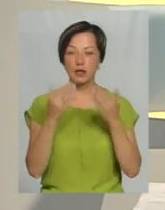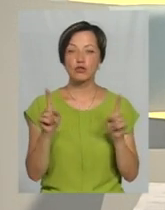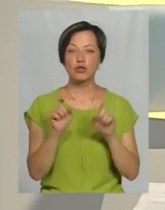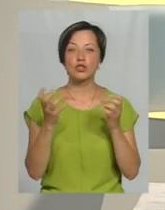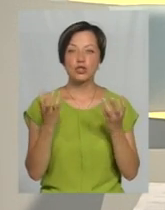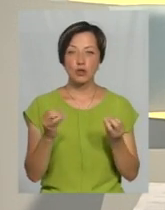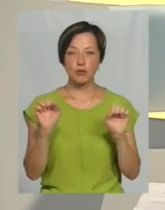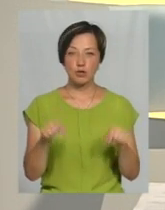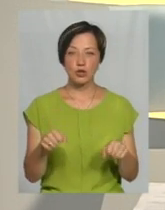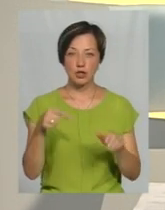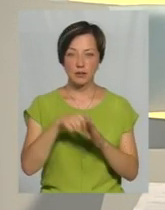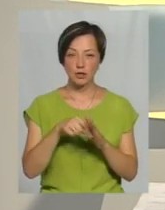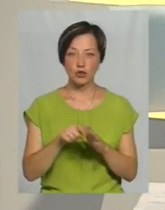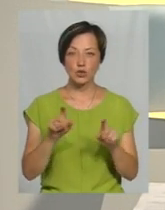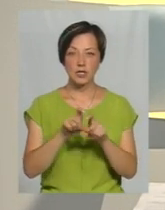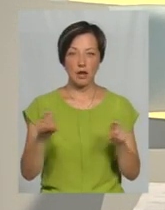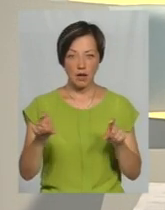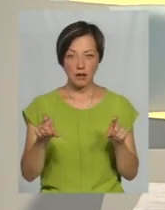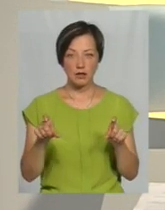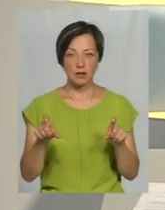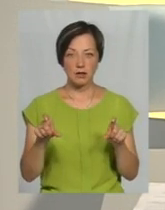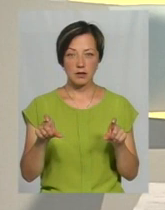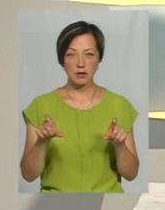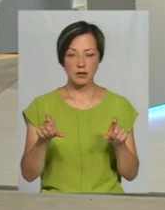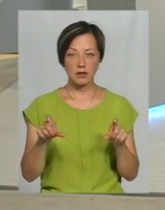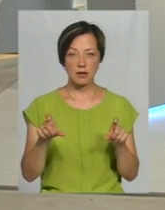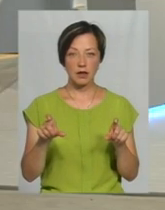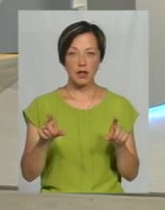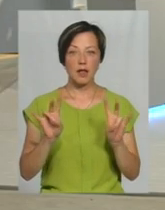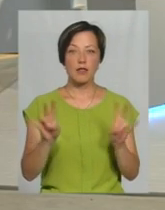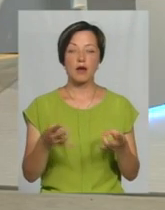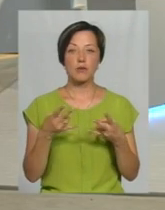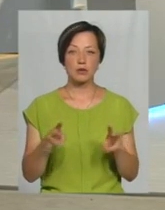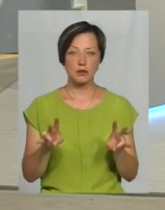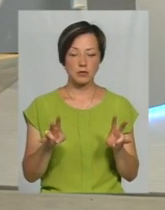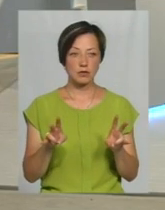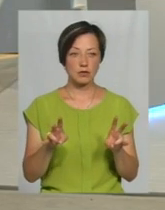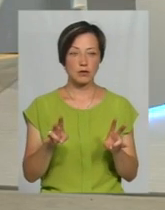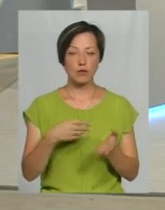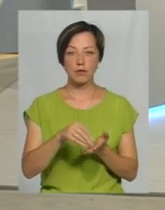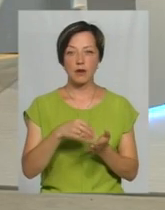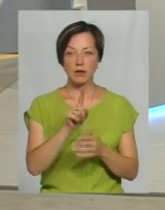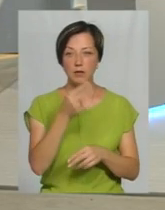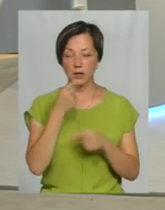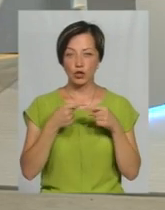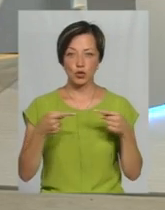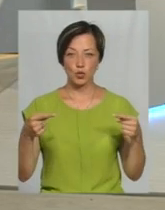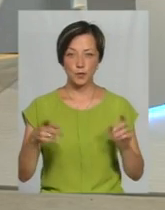може свідчити про те, що заклад не потрібно купляти там їжу?